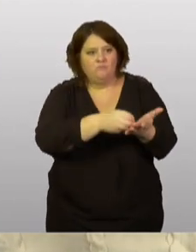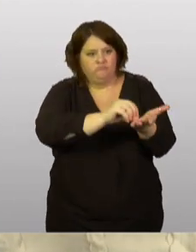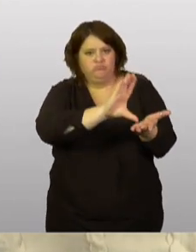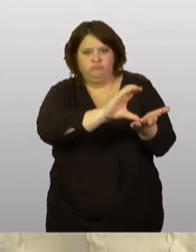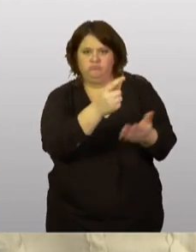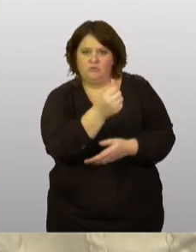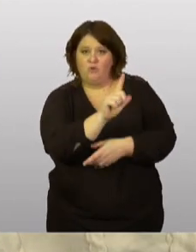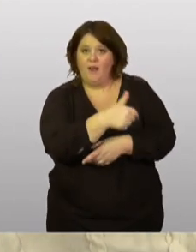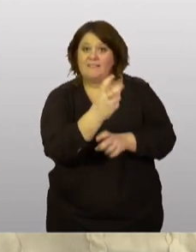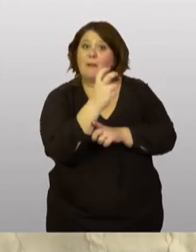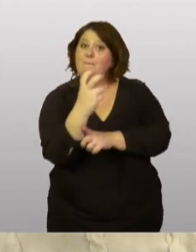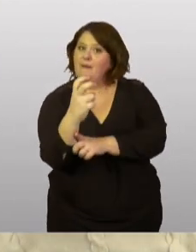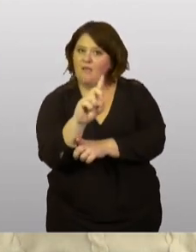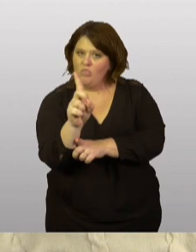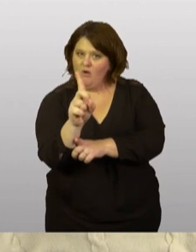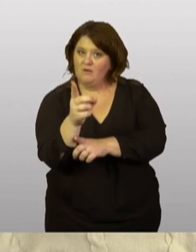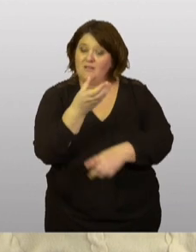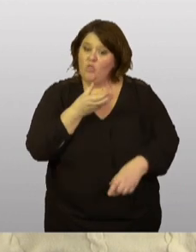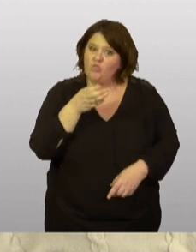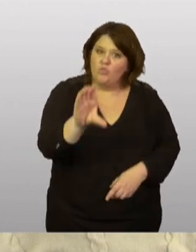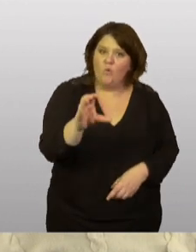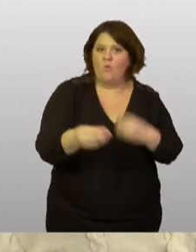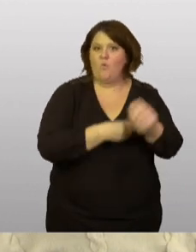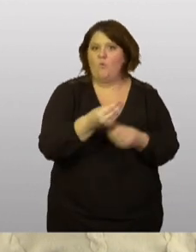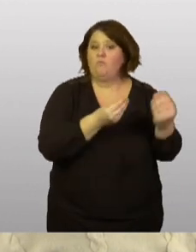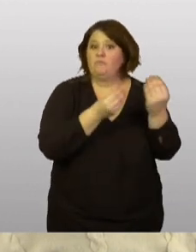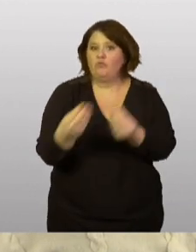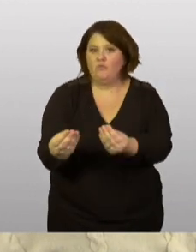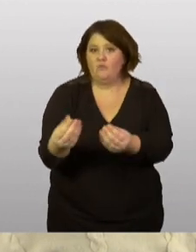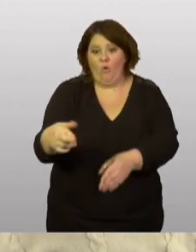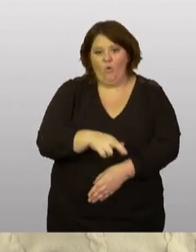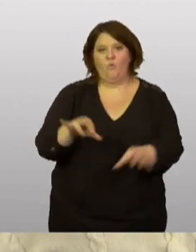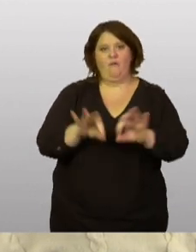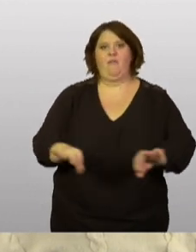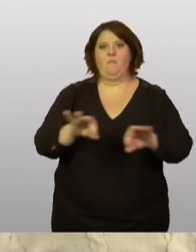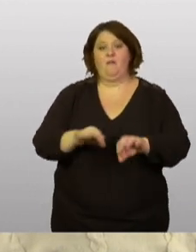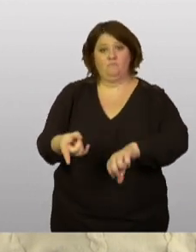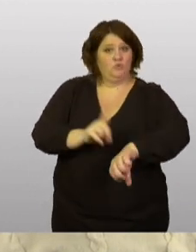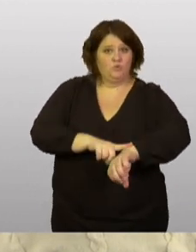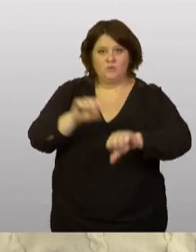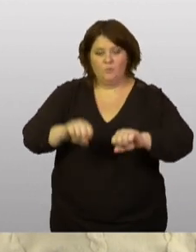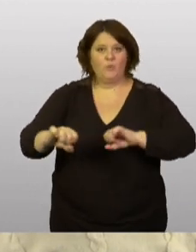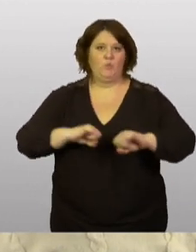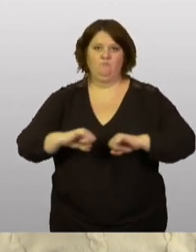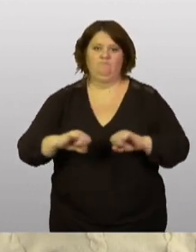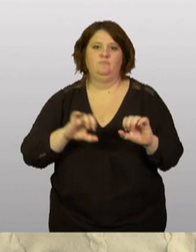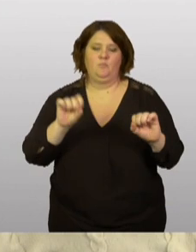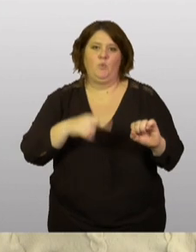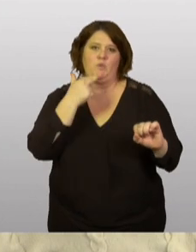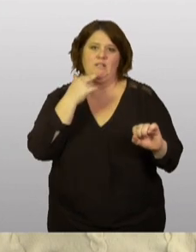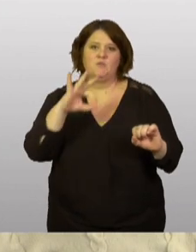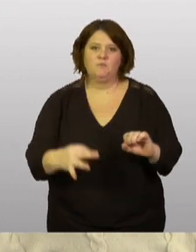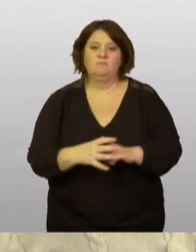Il ne s'agit pas de prêts. Ce sont des dons ou des contributions en nature mobilisables tout de suite, vraiment entre maintenant et